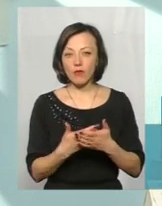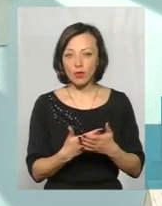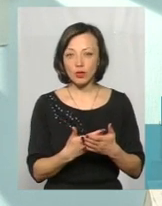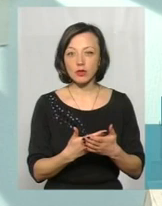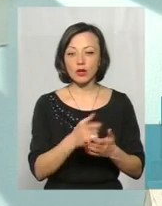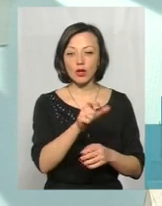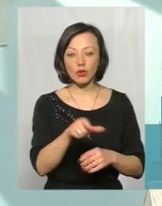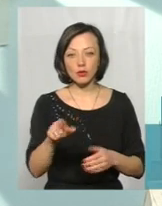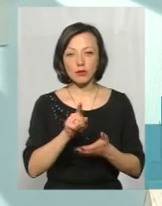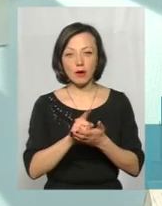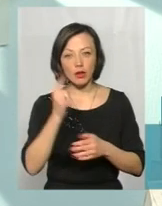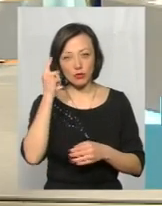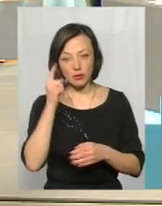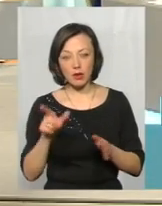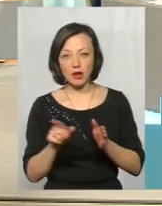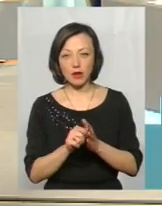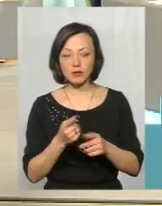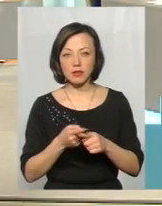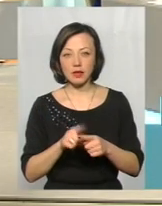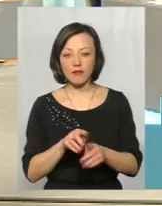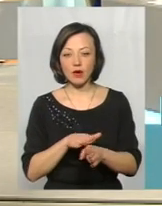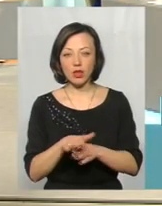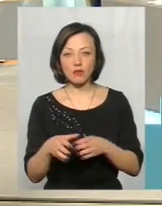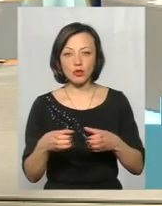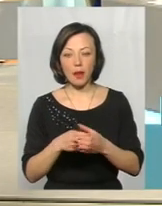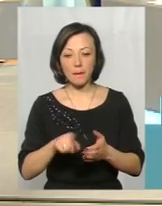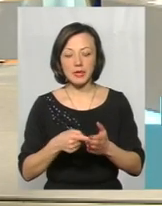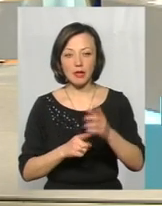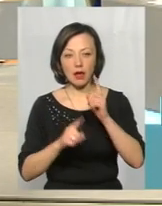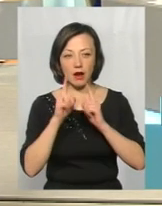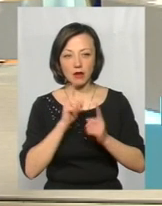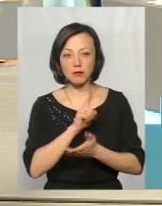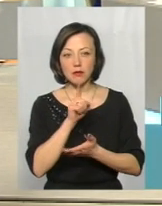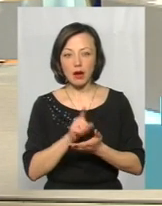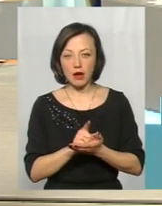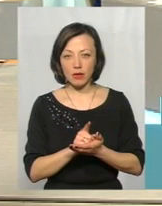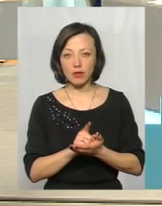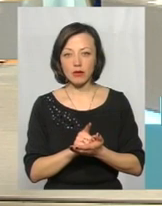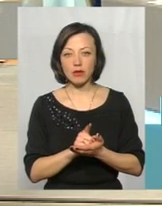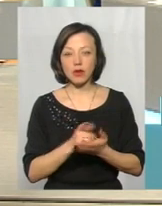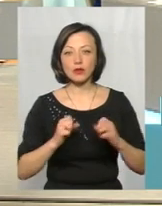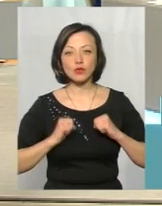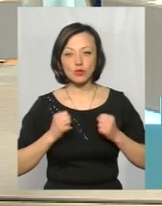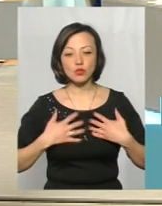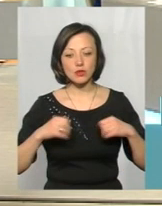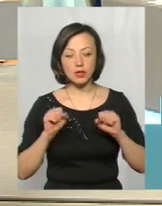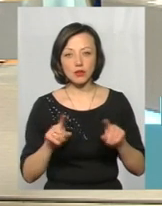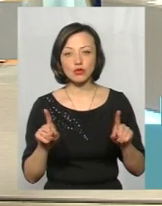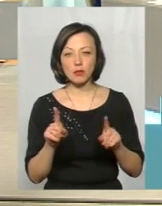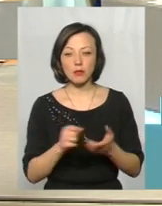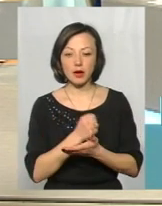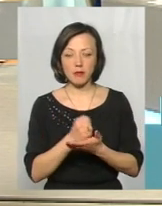має думати, а разом з тим законавчий комітет міська рада має докладати максимум души для того, щоб